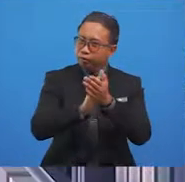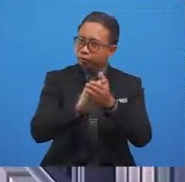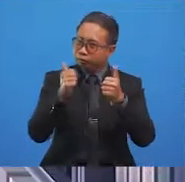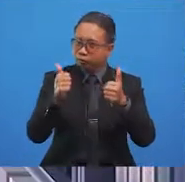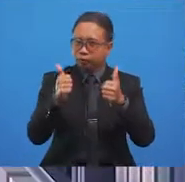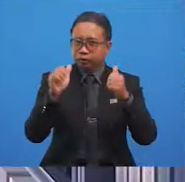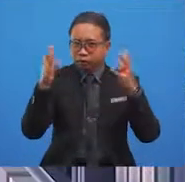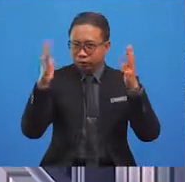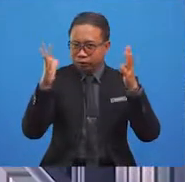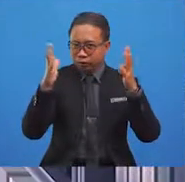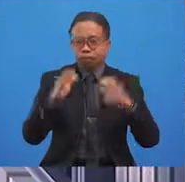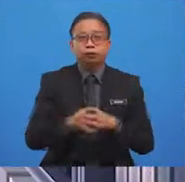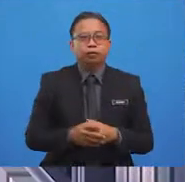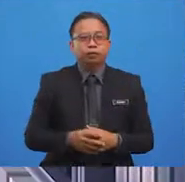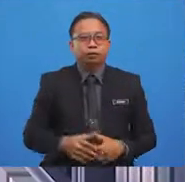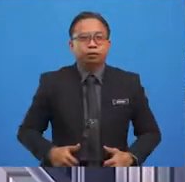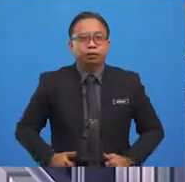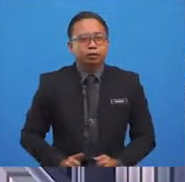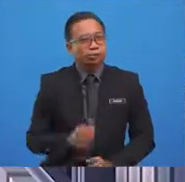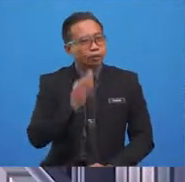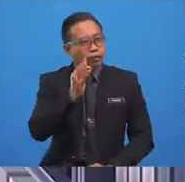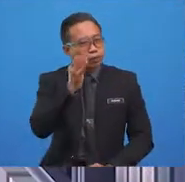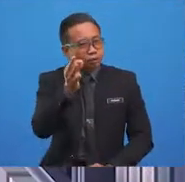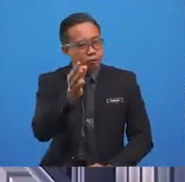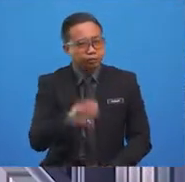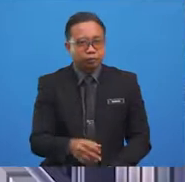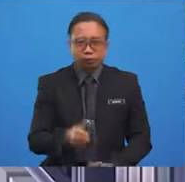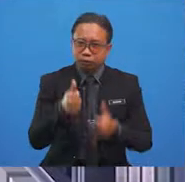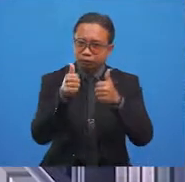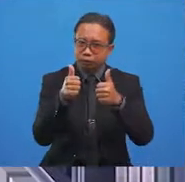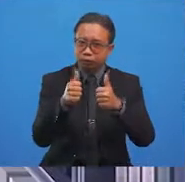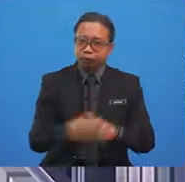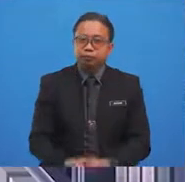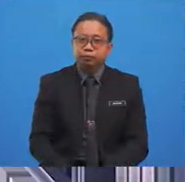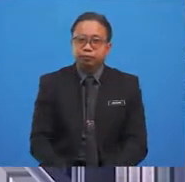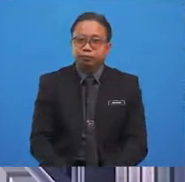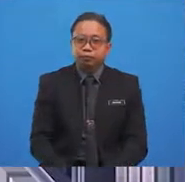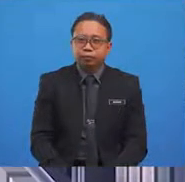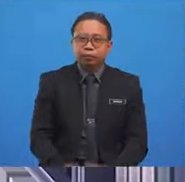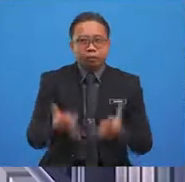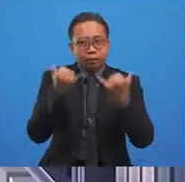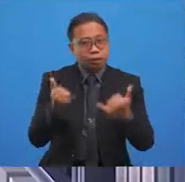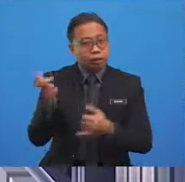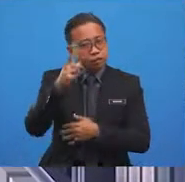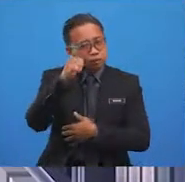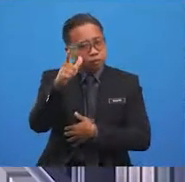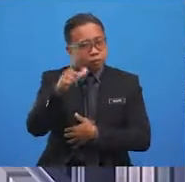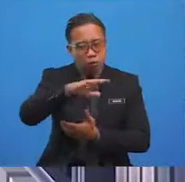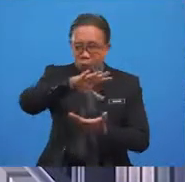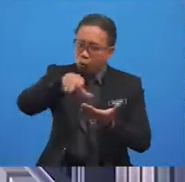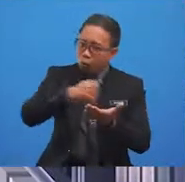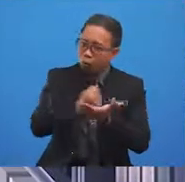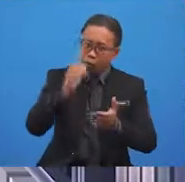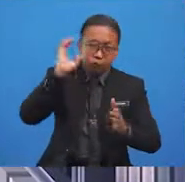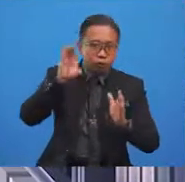matches. Fantastic job, everyone. Good job. Now, let's look at all the